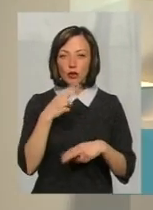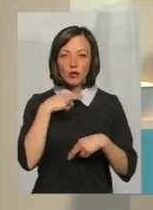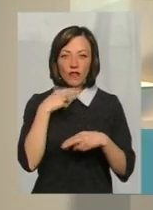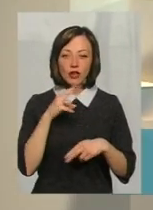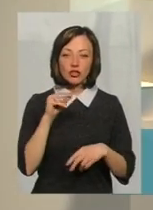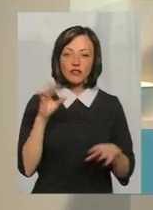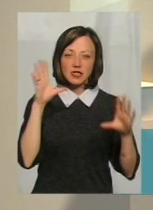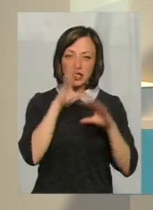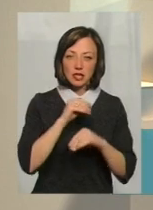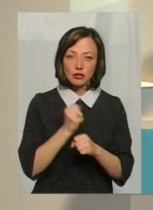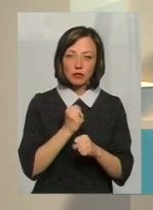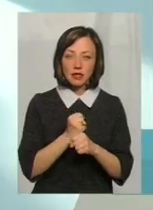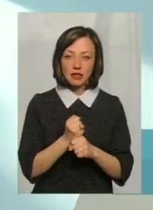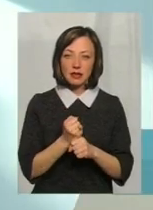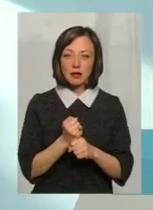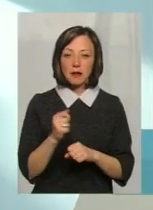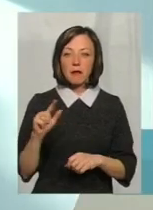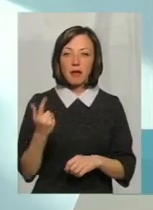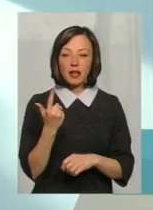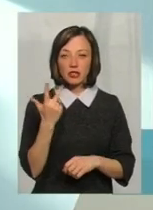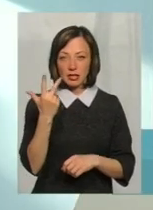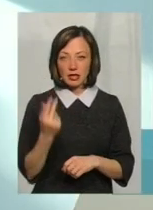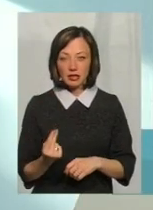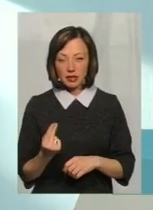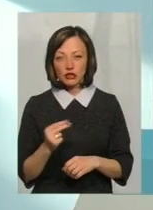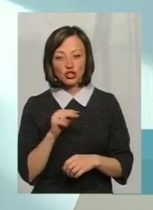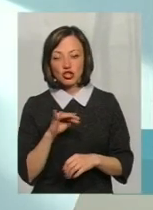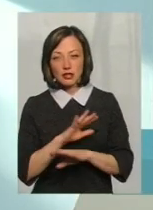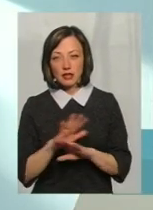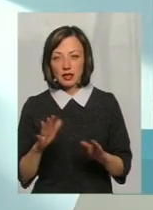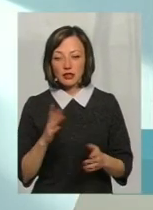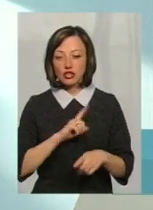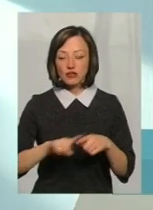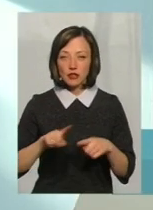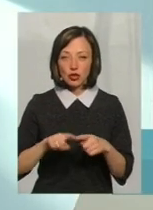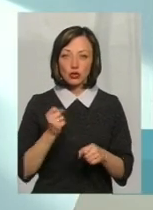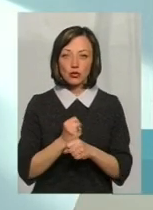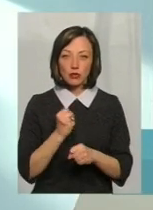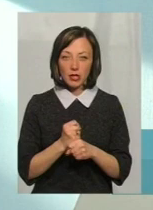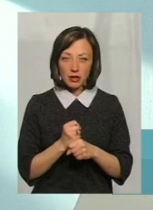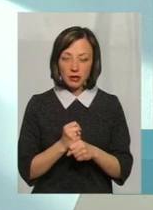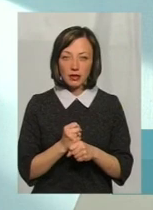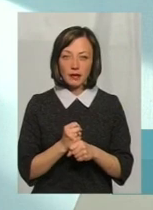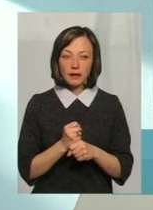увагу, чи встигли ви зробити щеплення перші 72 години, чи ні, якнайшвидше зробити